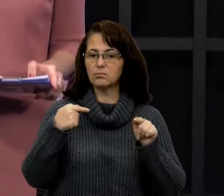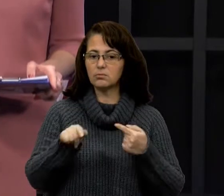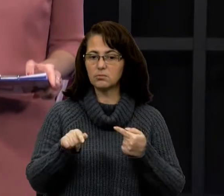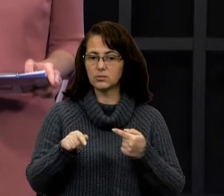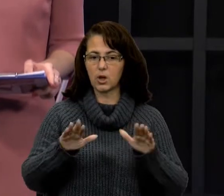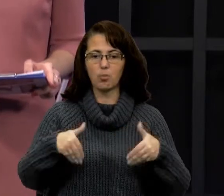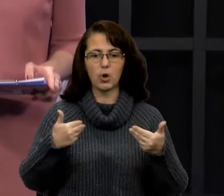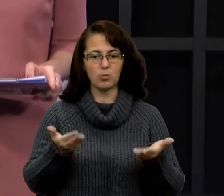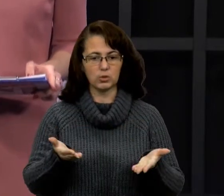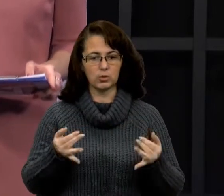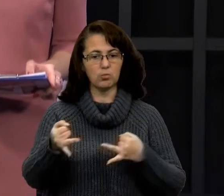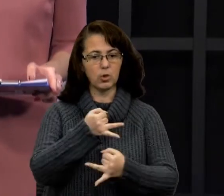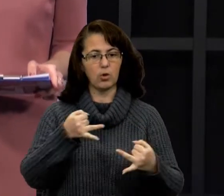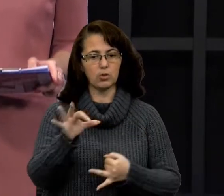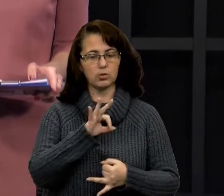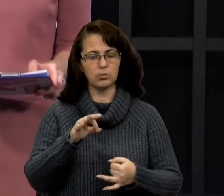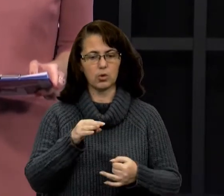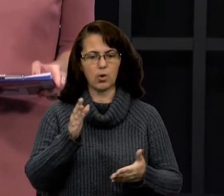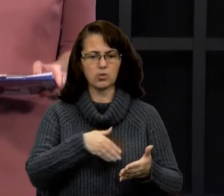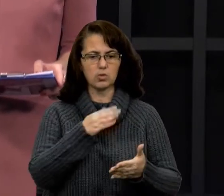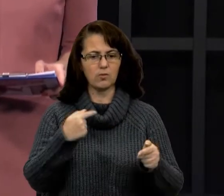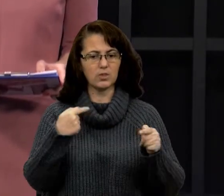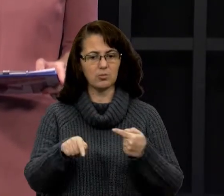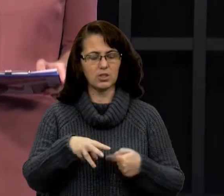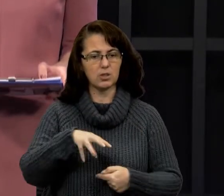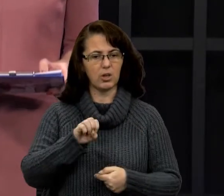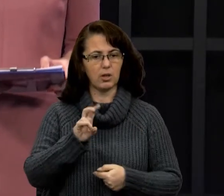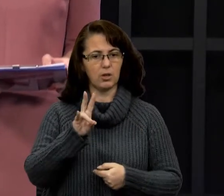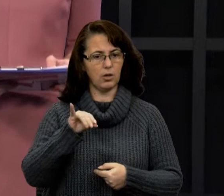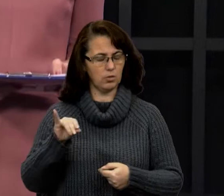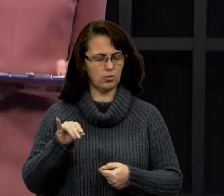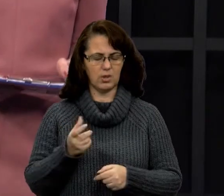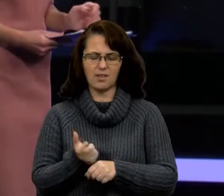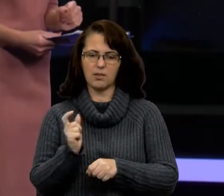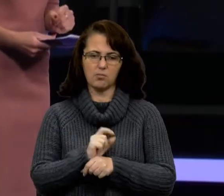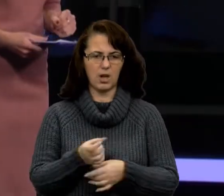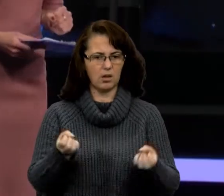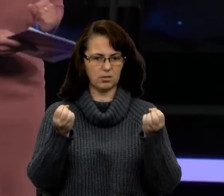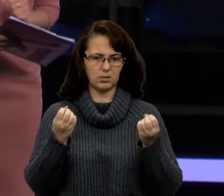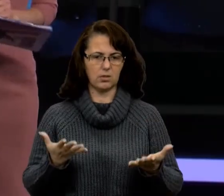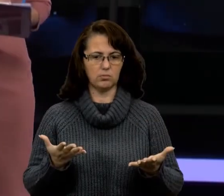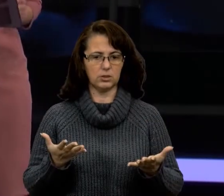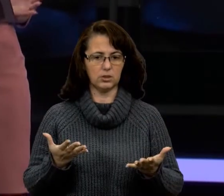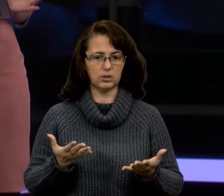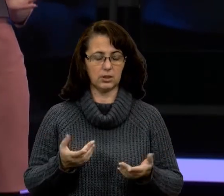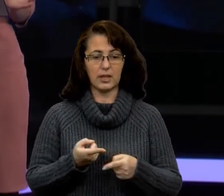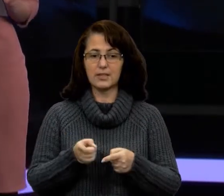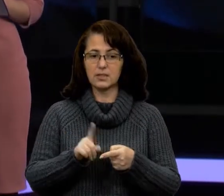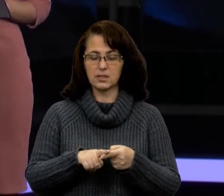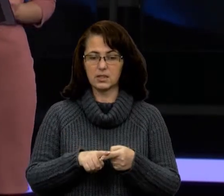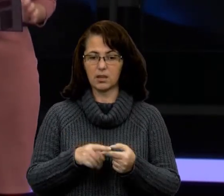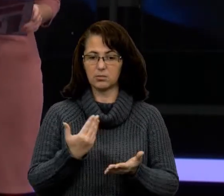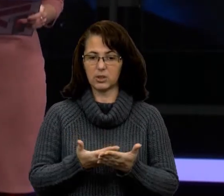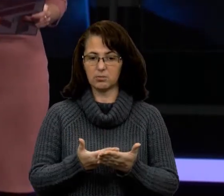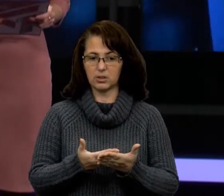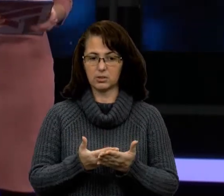пропоную поговорити про зовсім інше меню і набагато скромніше. Ось це, приміром,